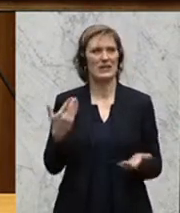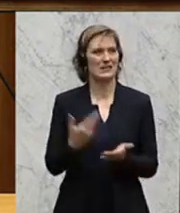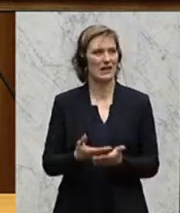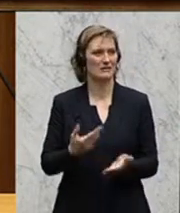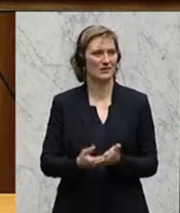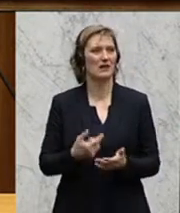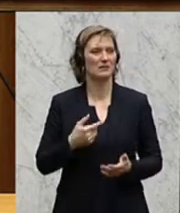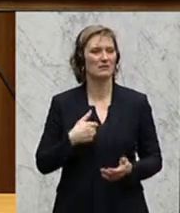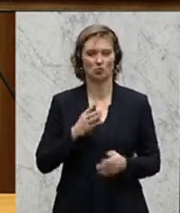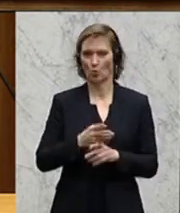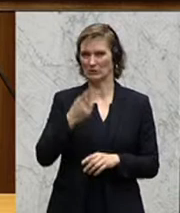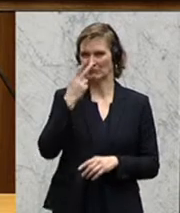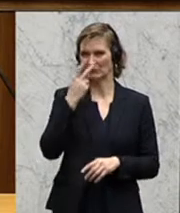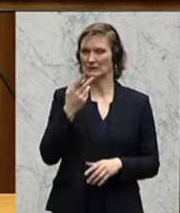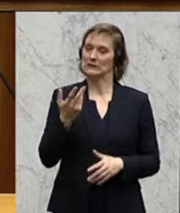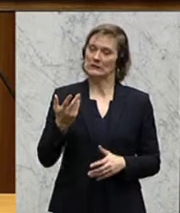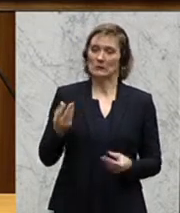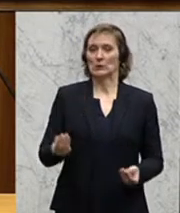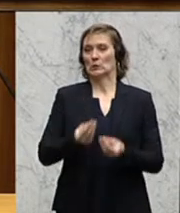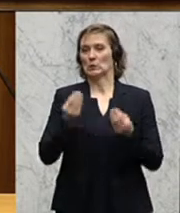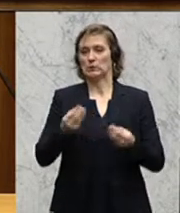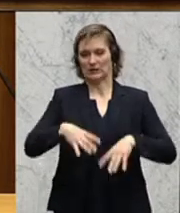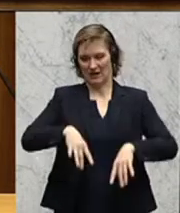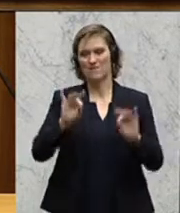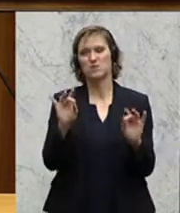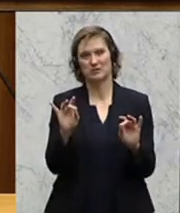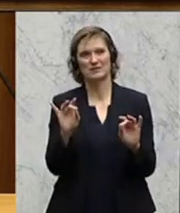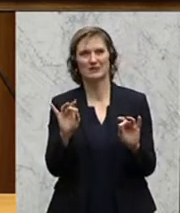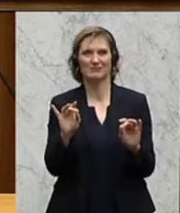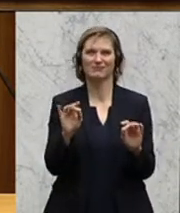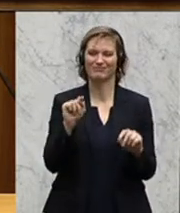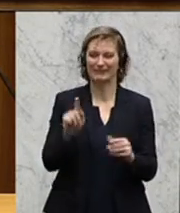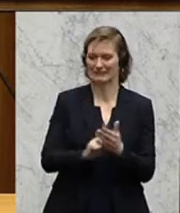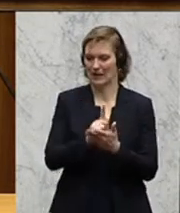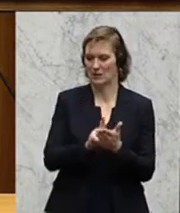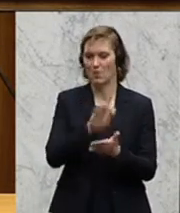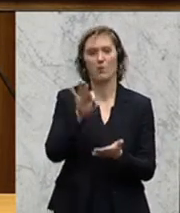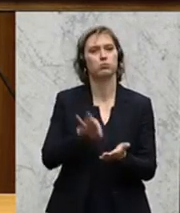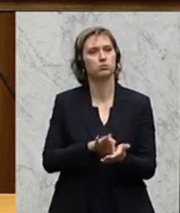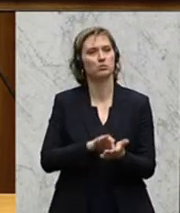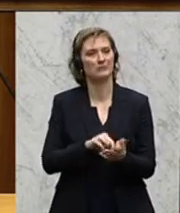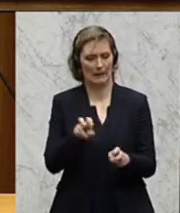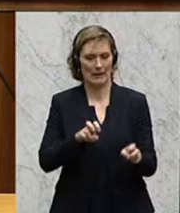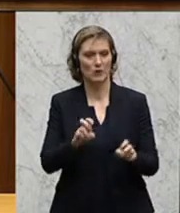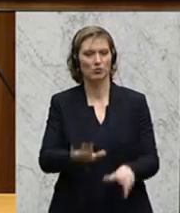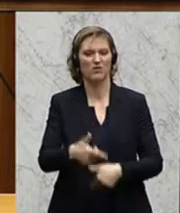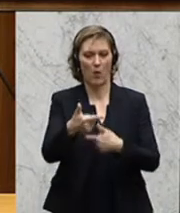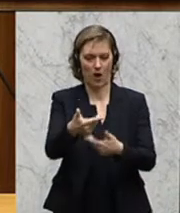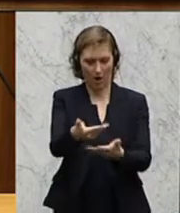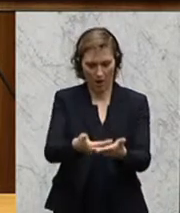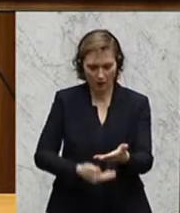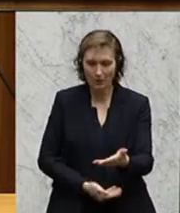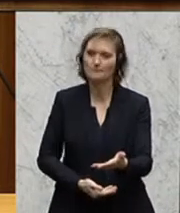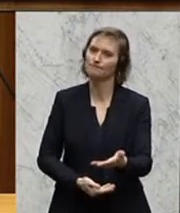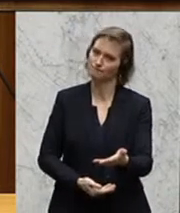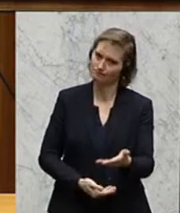auch im Wesentlichen schon einmal auch den Grund dafür festmachen kann, wieso wir zu diesem Zeitpunkt, bei dieser Regierungsverlage mit